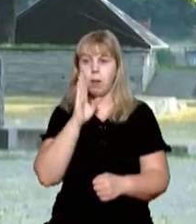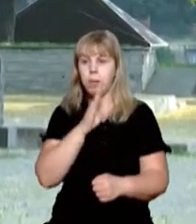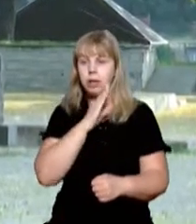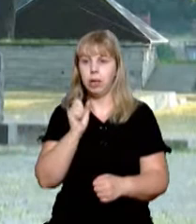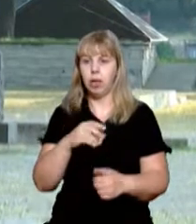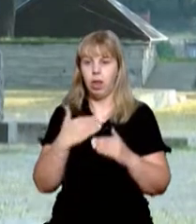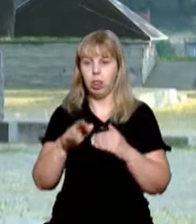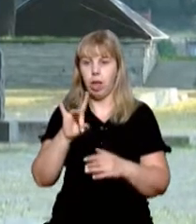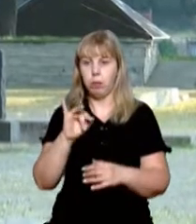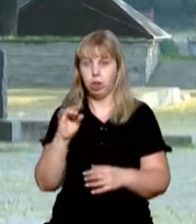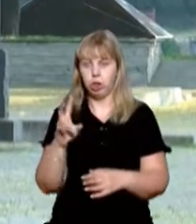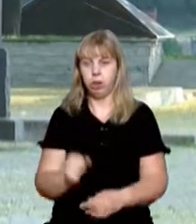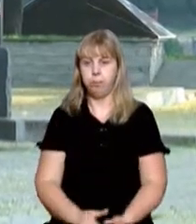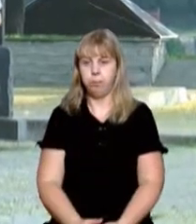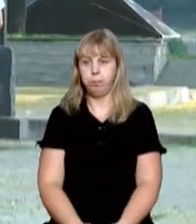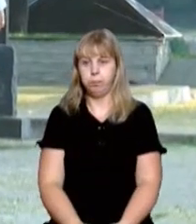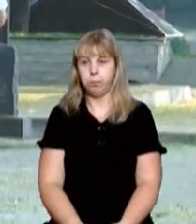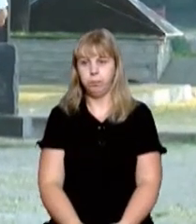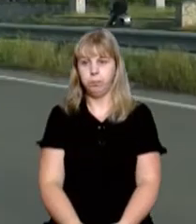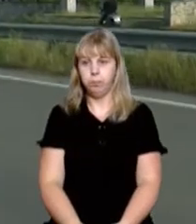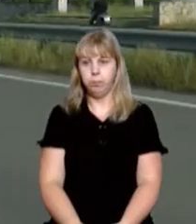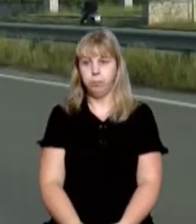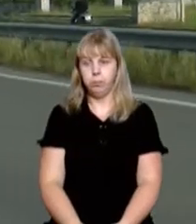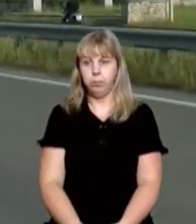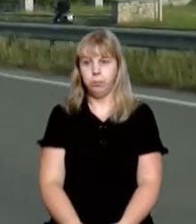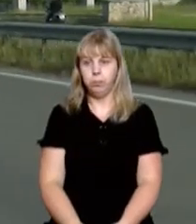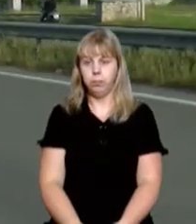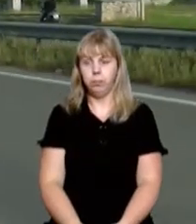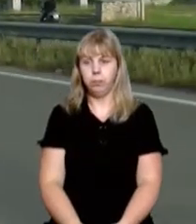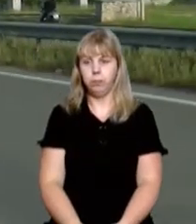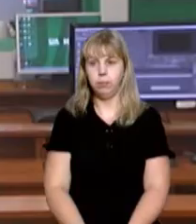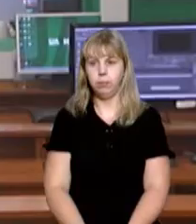Православній набережній. Ірина Олах, Андрій Гісе. Новини на Суспільному.